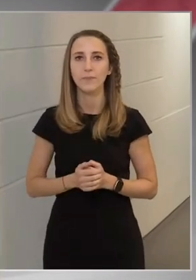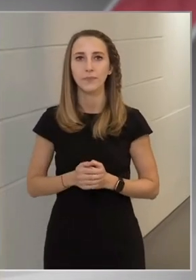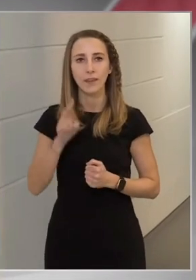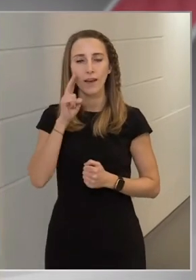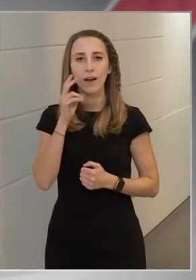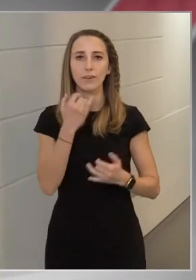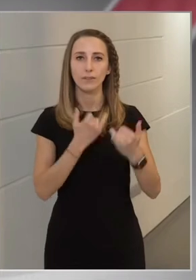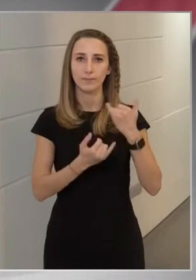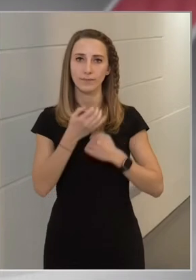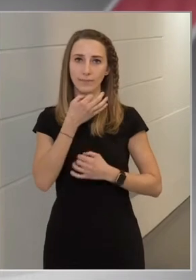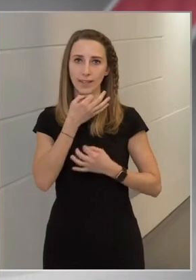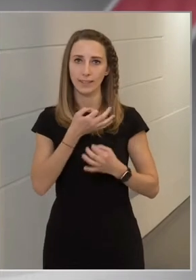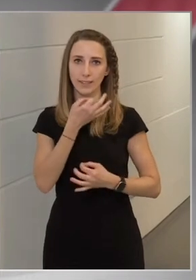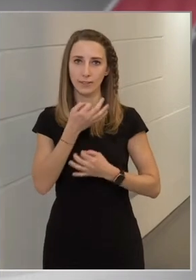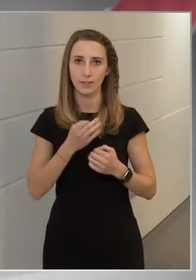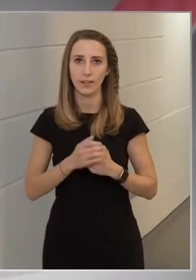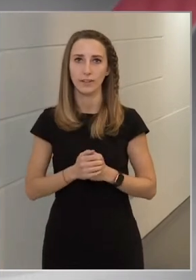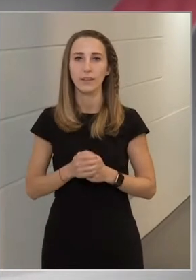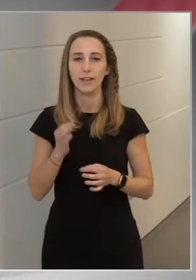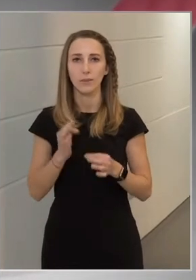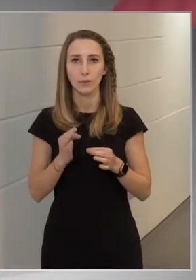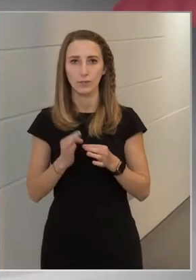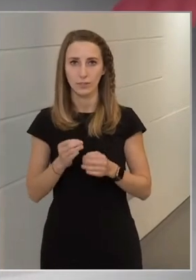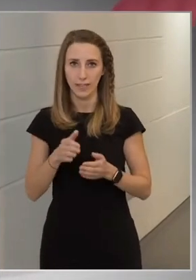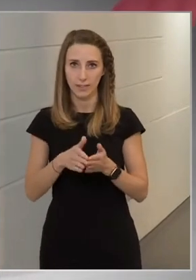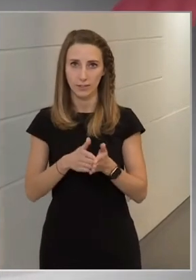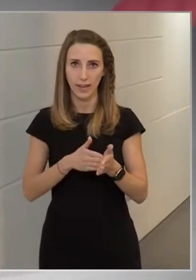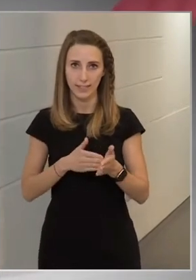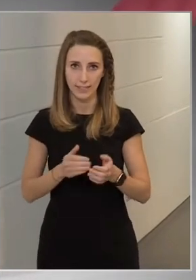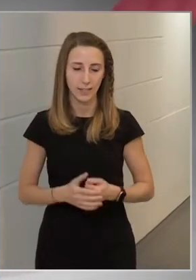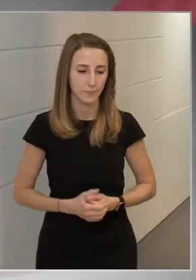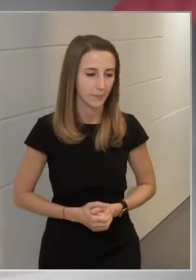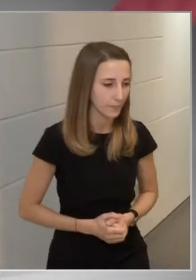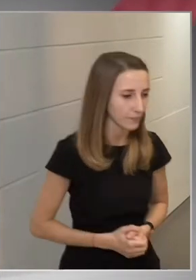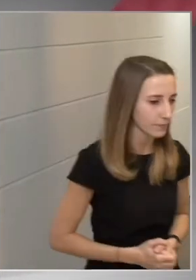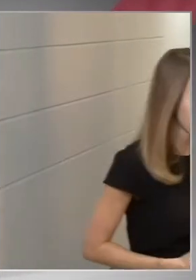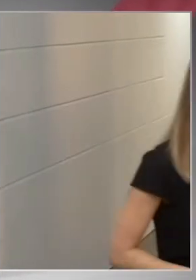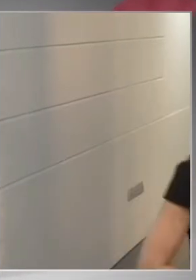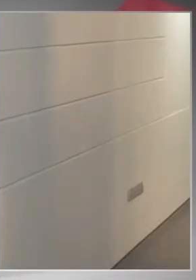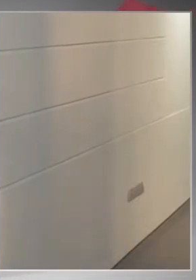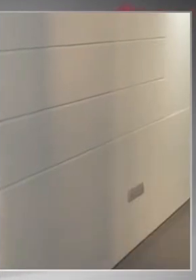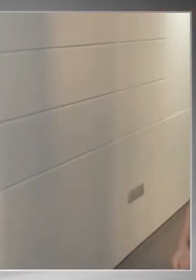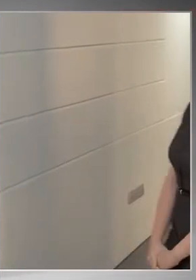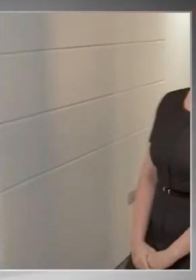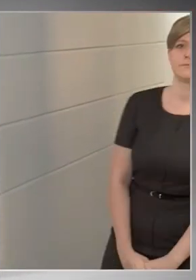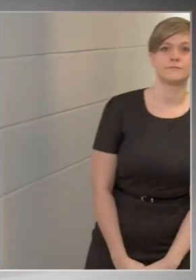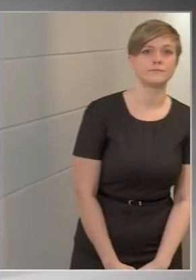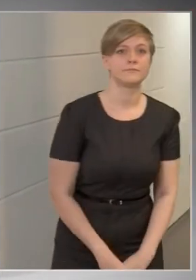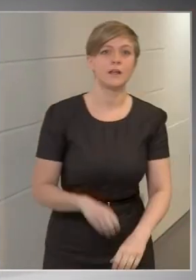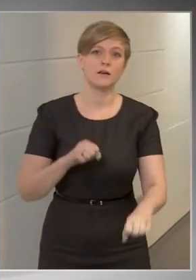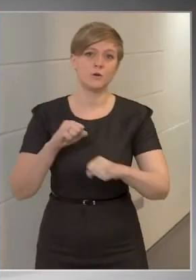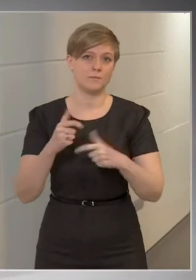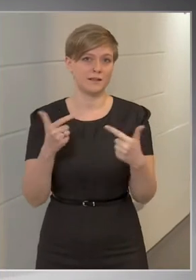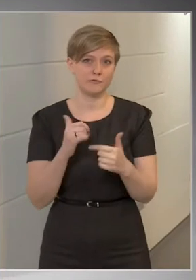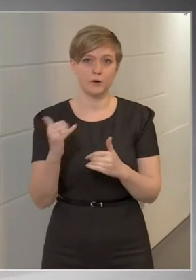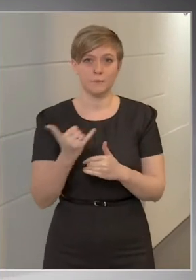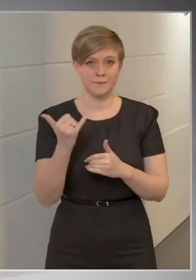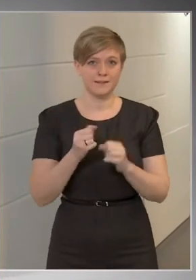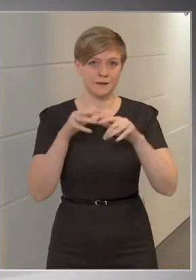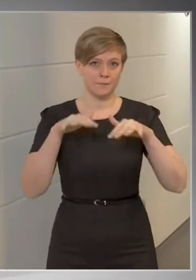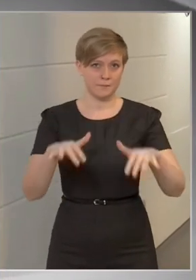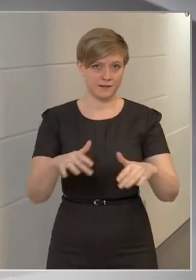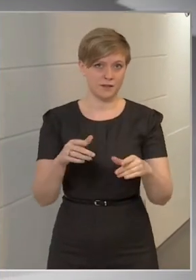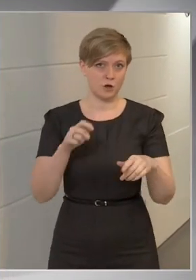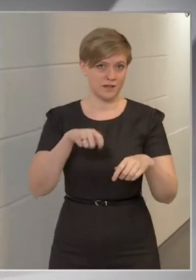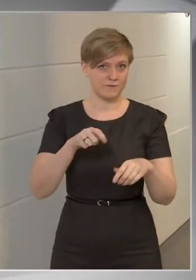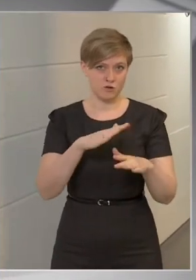jöjjenek a kérdések, itt egy kis pontosítással kezdeném, hiszen a kormányinfo az mindig az újságírói kérdések, a médiaképviselőinek